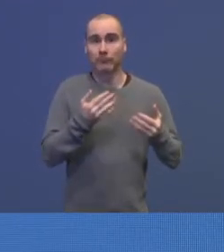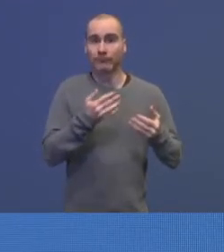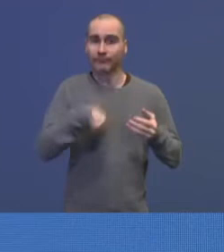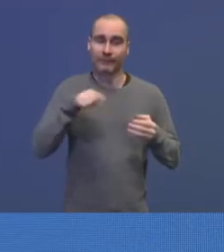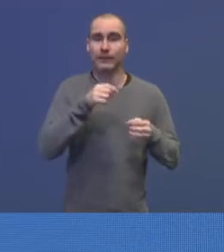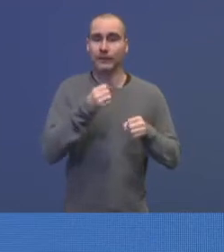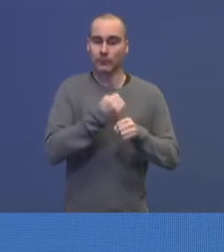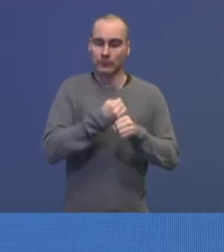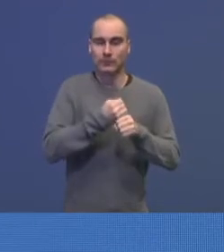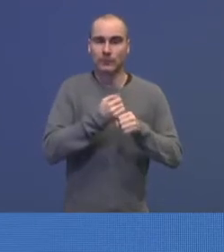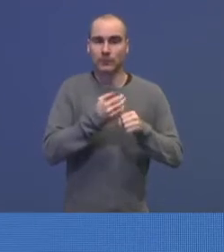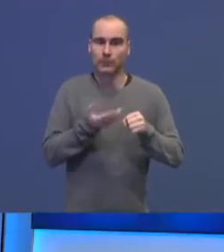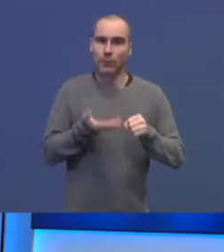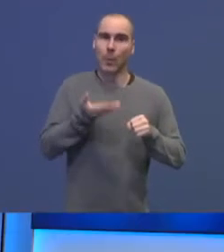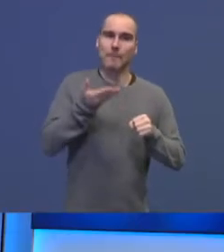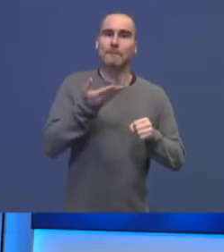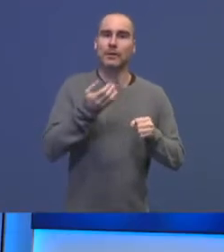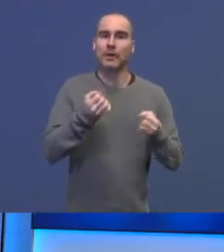med å ta i bruk flere lokasjoner.